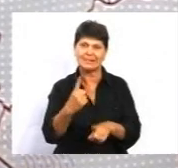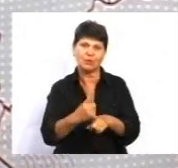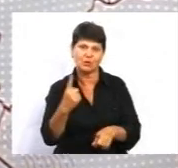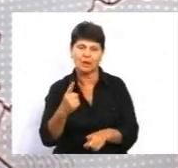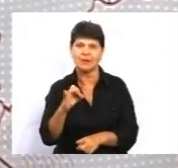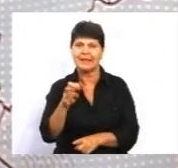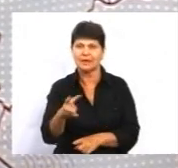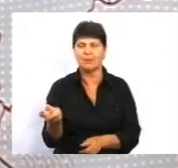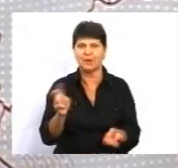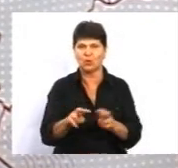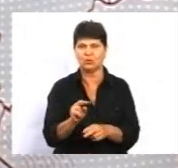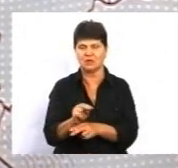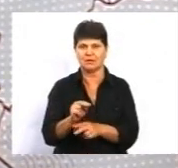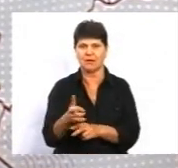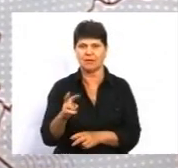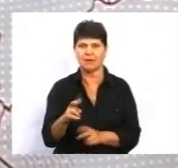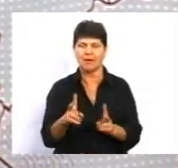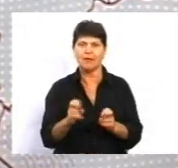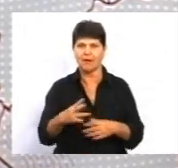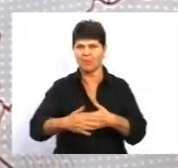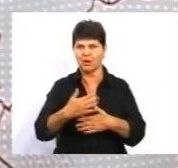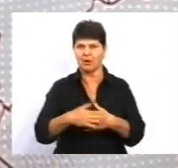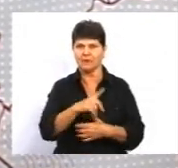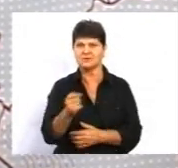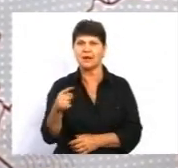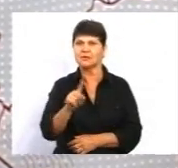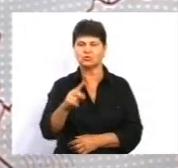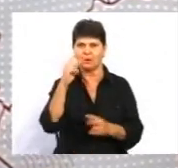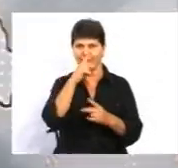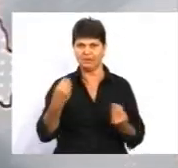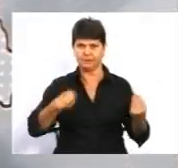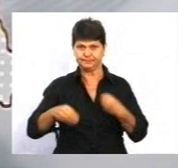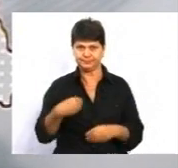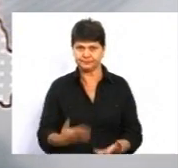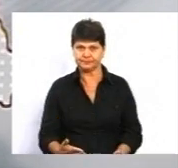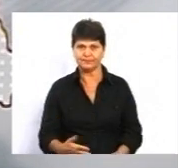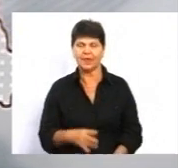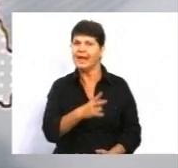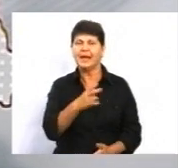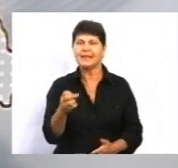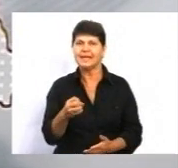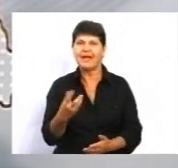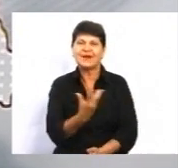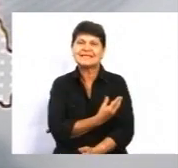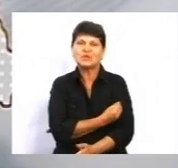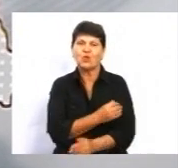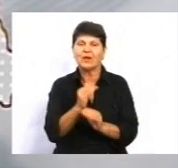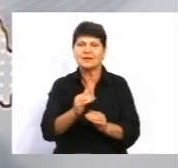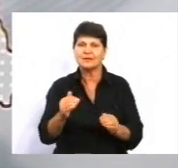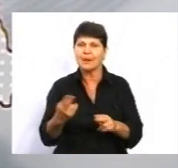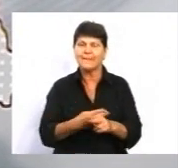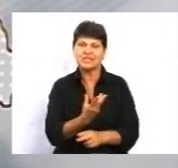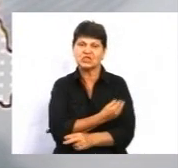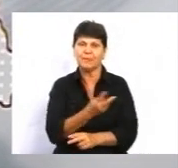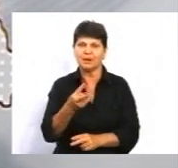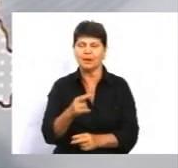приходити на заняття, як покарання за те, що вони не так одягнулися. Не вакциновані діти без щеплень зможуть